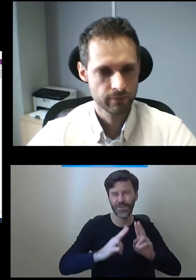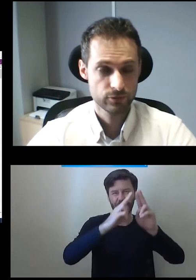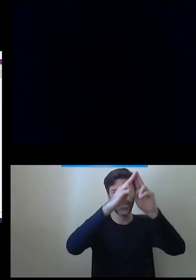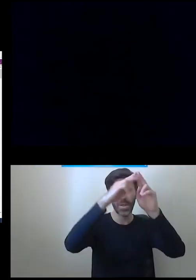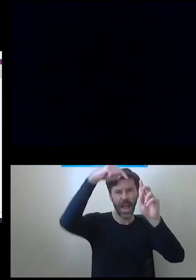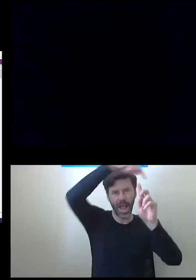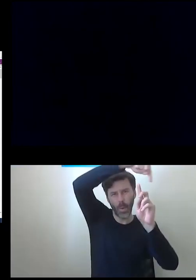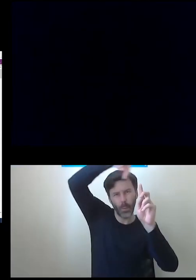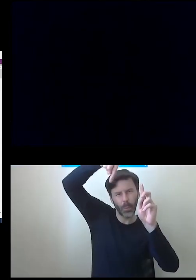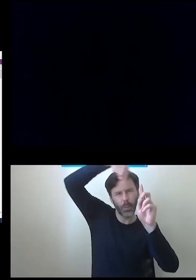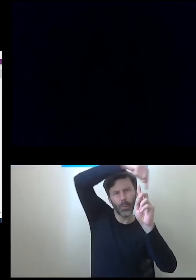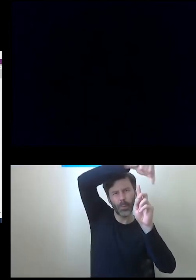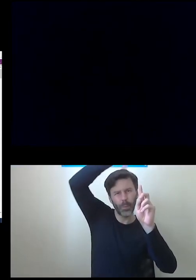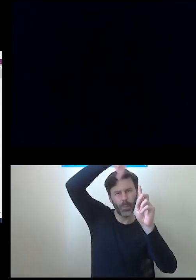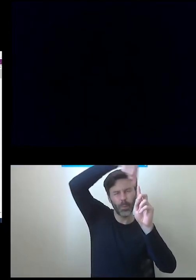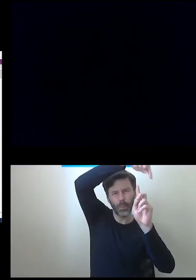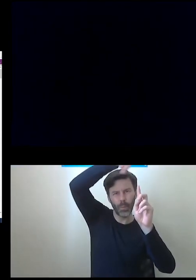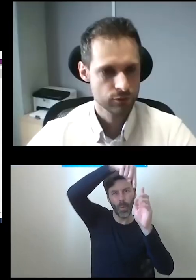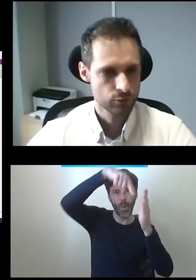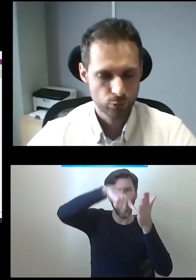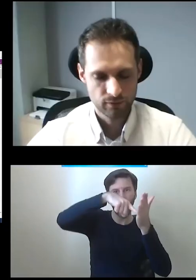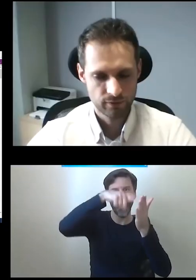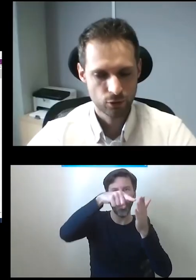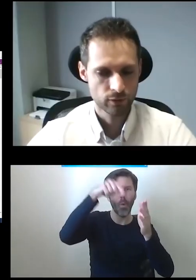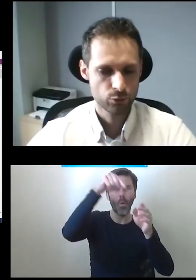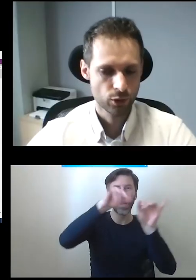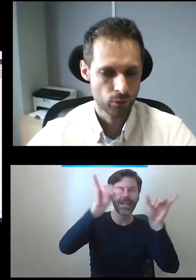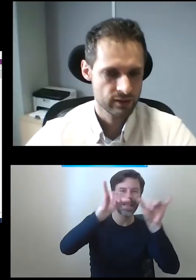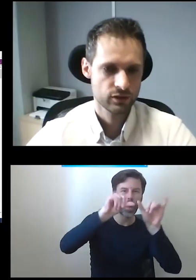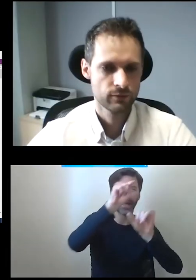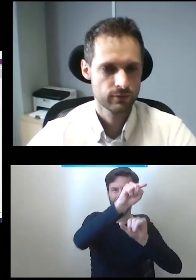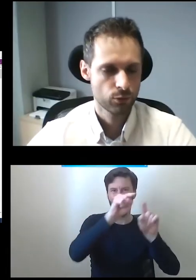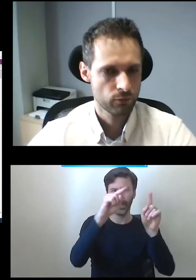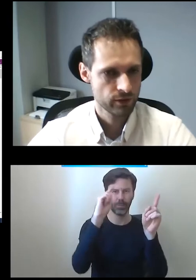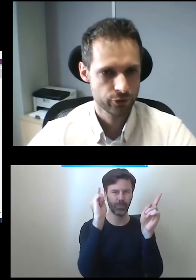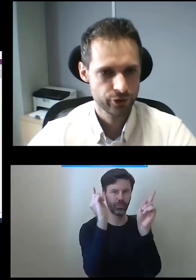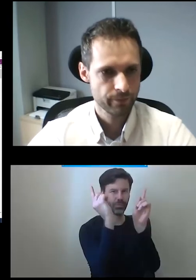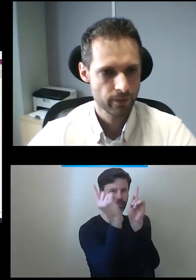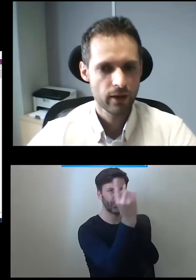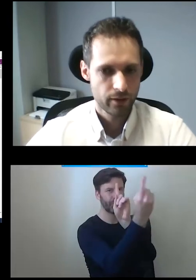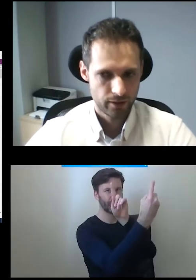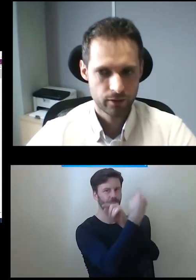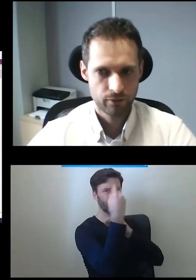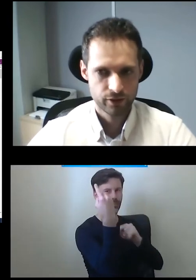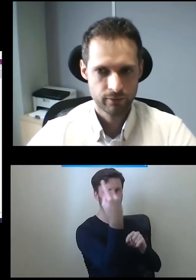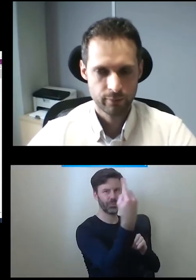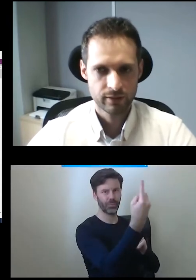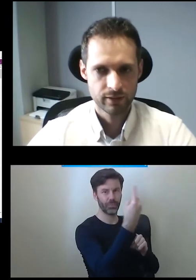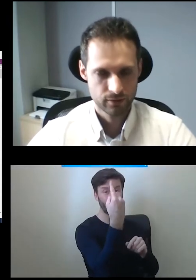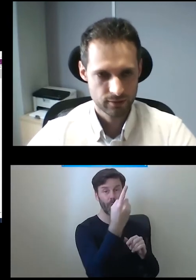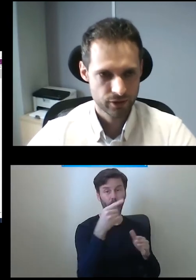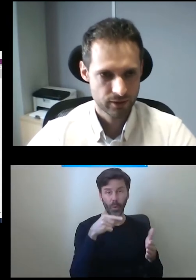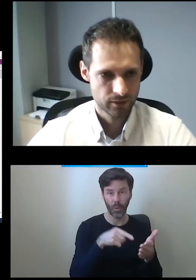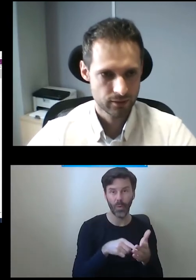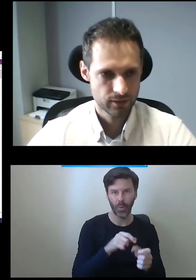dyskiem, z okrągłym dyskiem na górze ze restauracją, punktem widokowym, który obraca się wokół własnej osi. To właśnie mamy ten